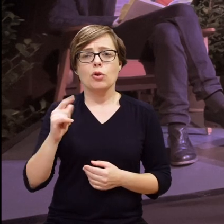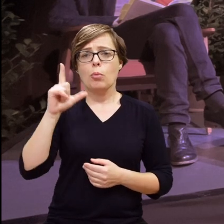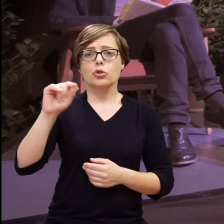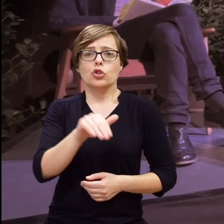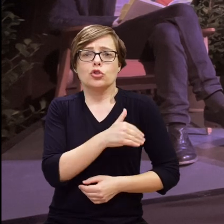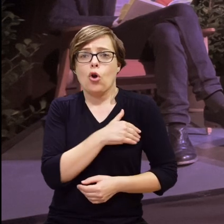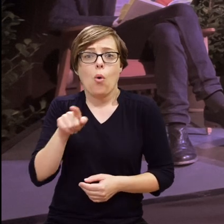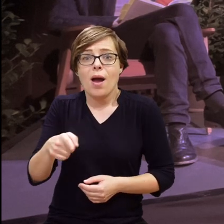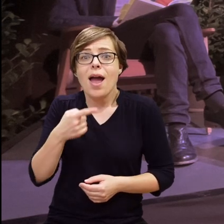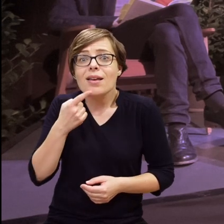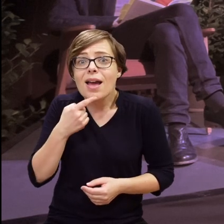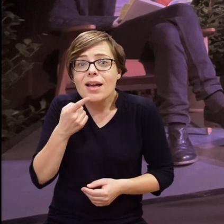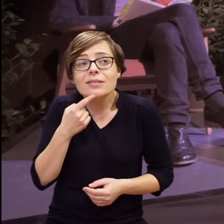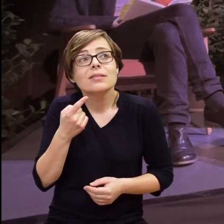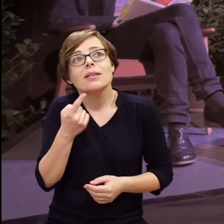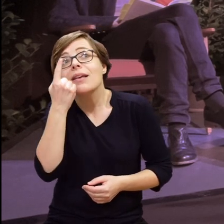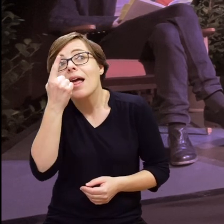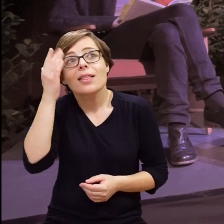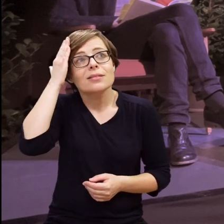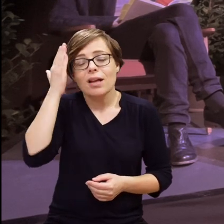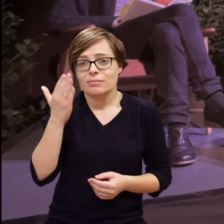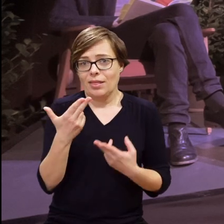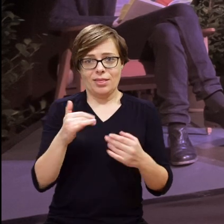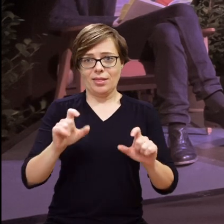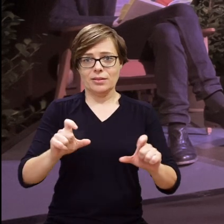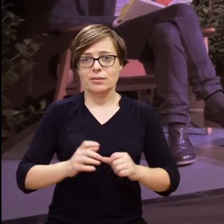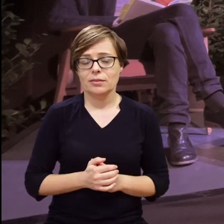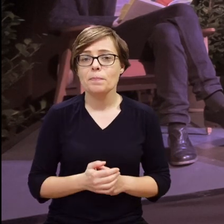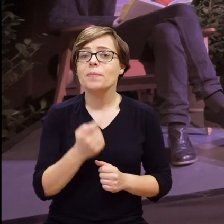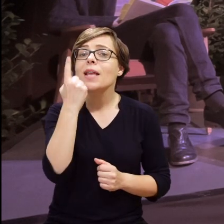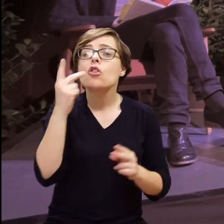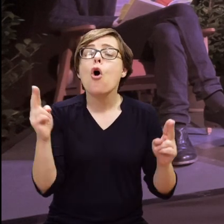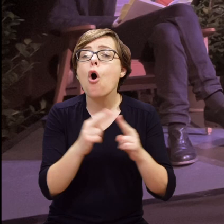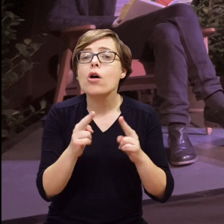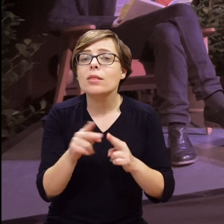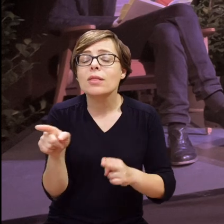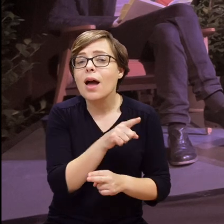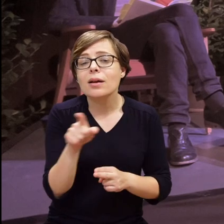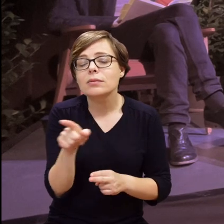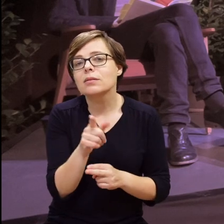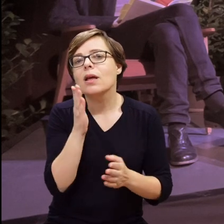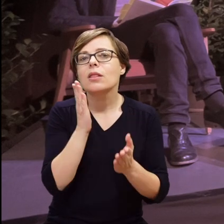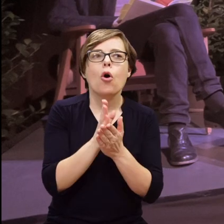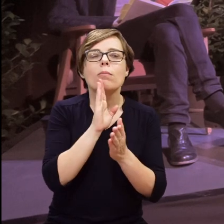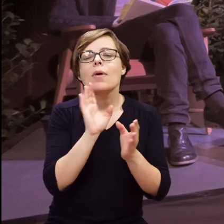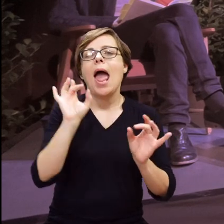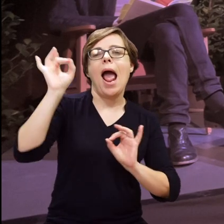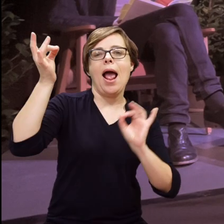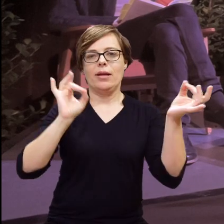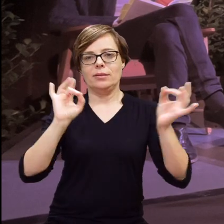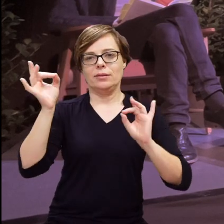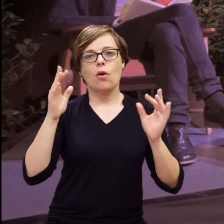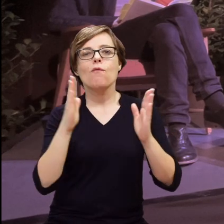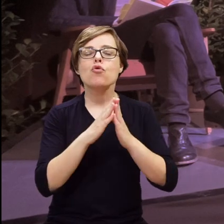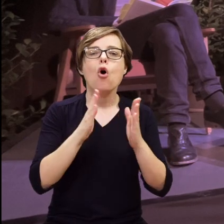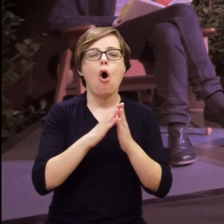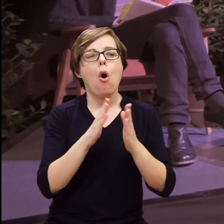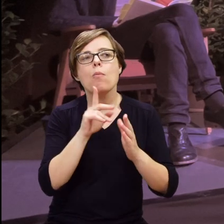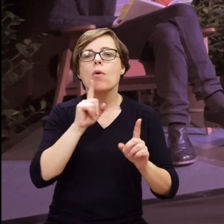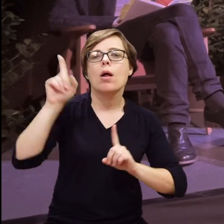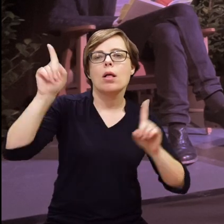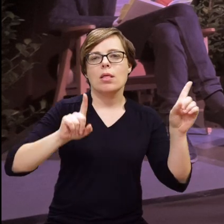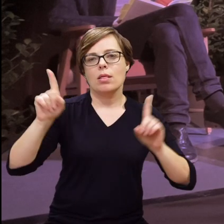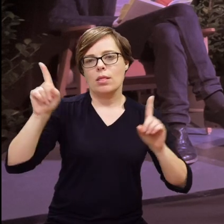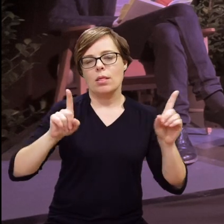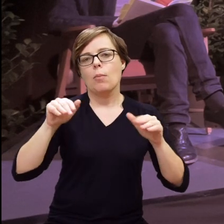synem, okazuje się, że dziecko idzie do szkoły i właściwie nie zna żadnego języka. Jedyny kontakt, jaki mają, to jest zestaw jakichś gestów,